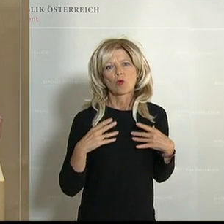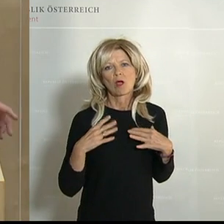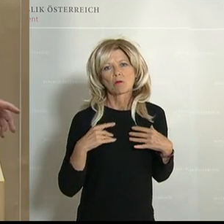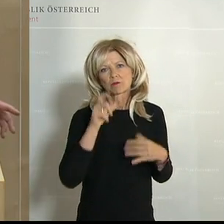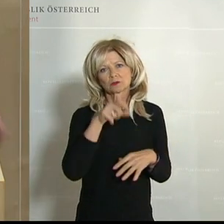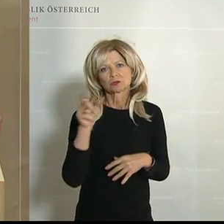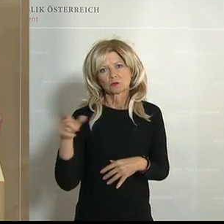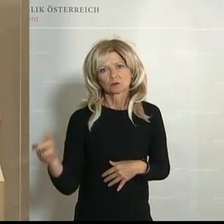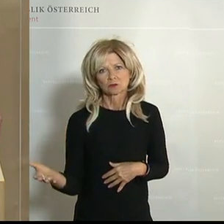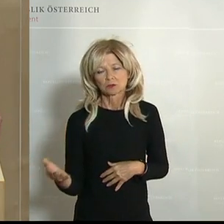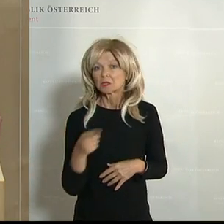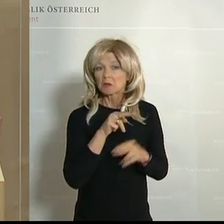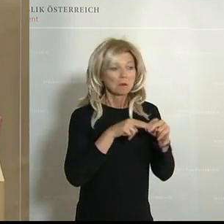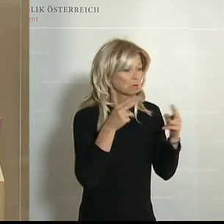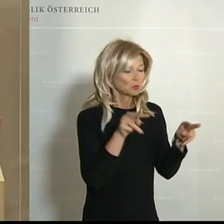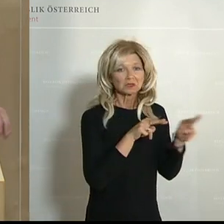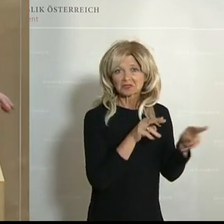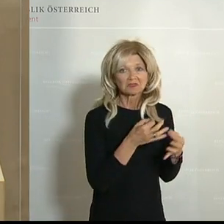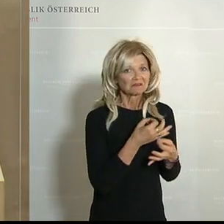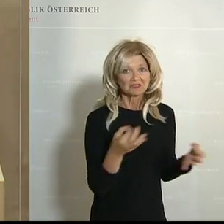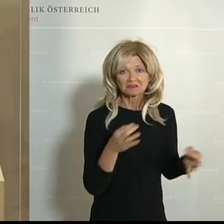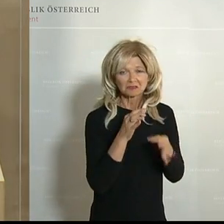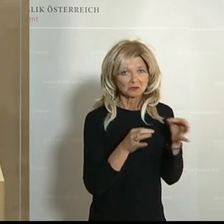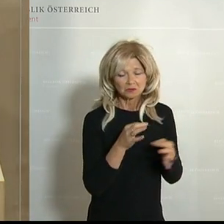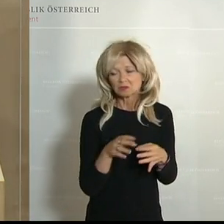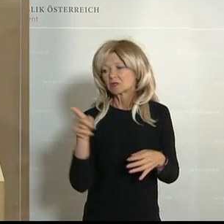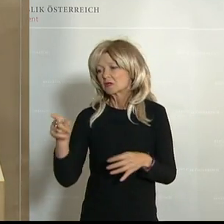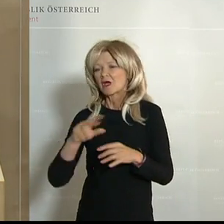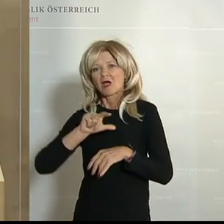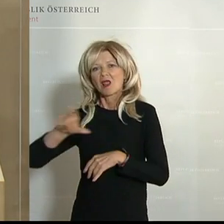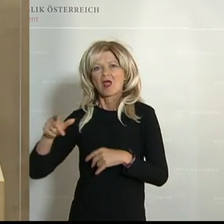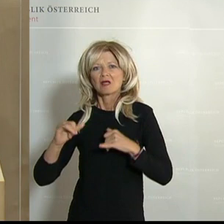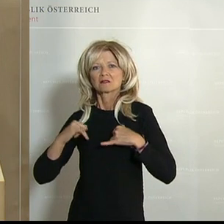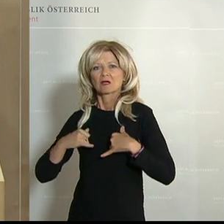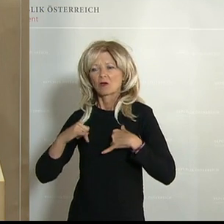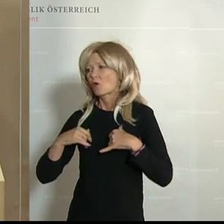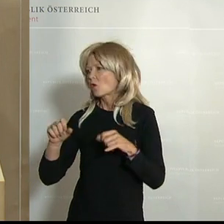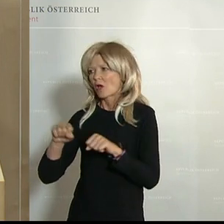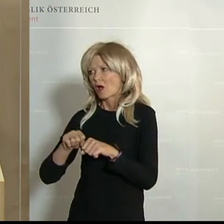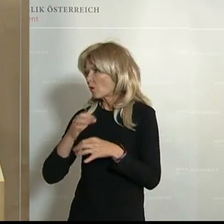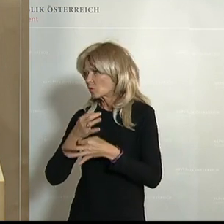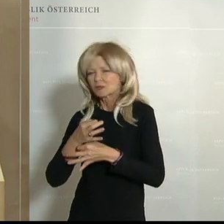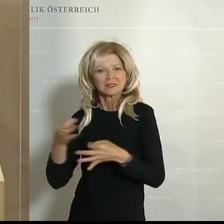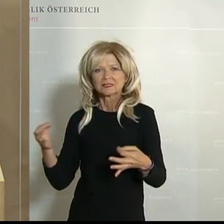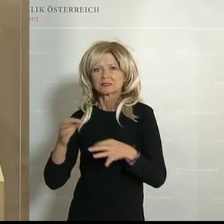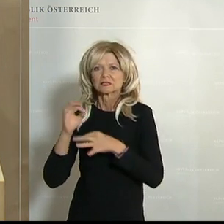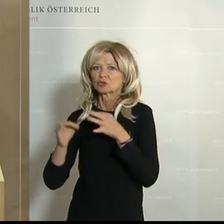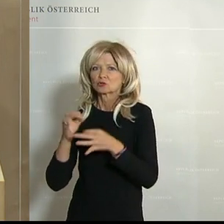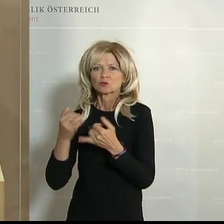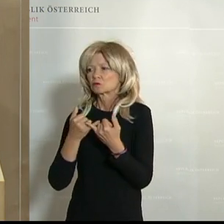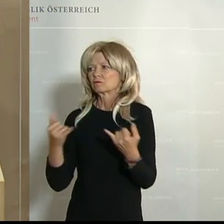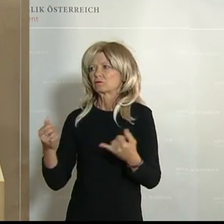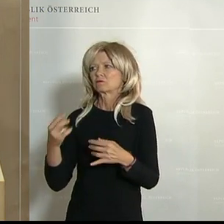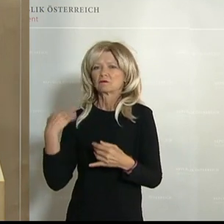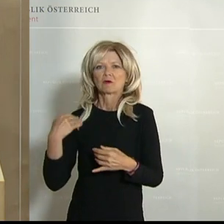und das Land Tirol wird nicht so tätig, wie man es erwarten würde. Aber alles hat im Großen und